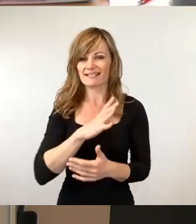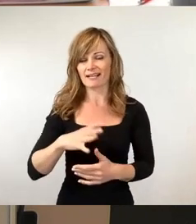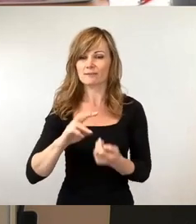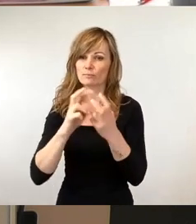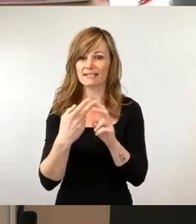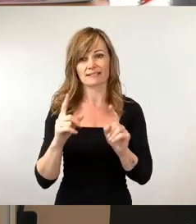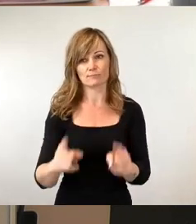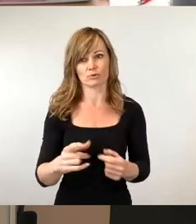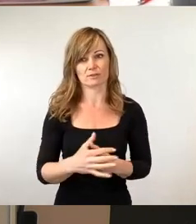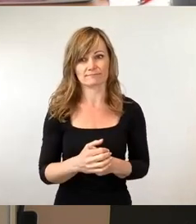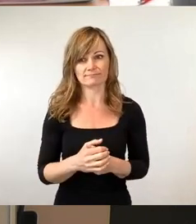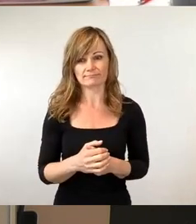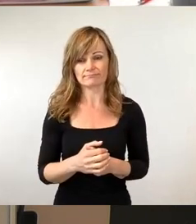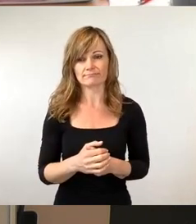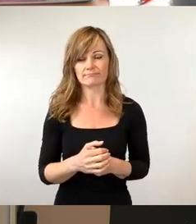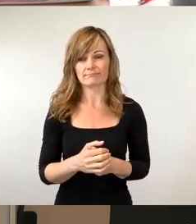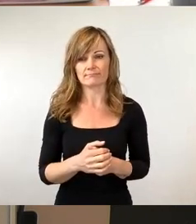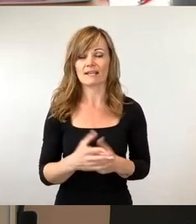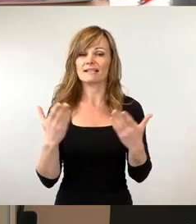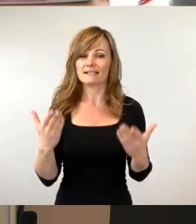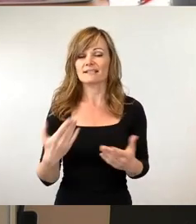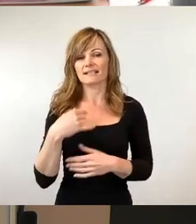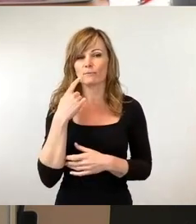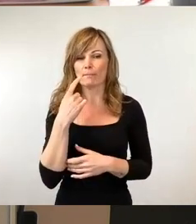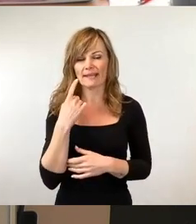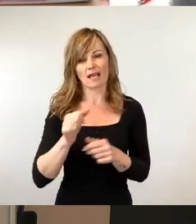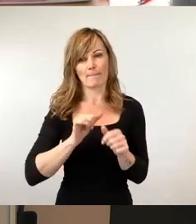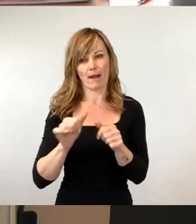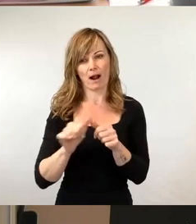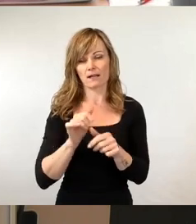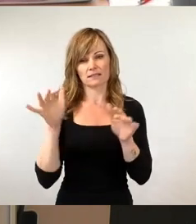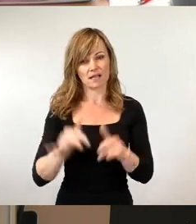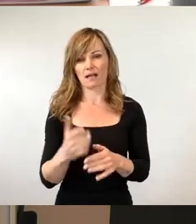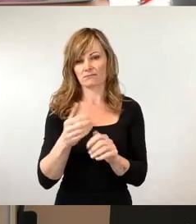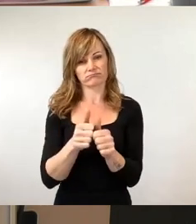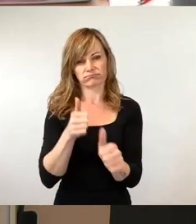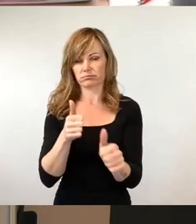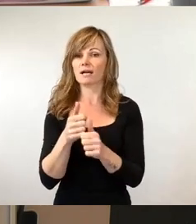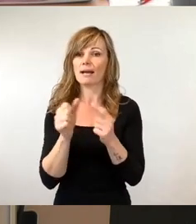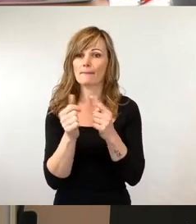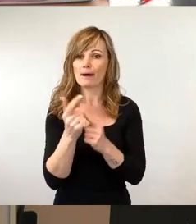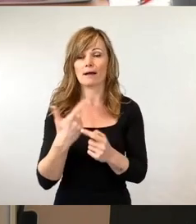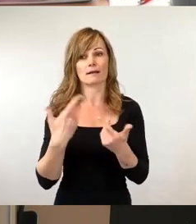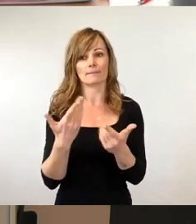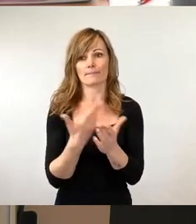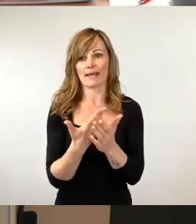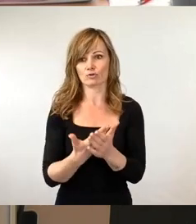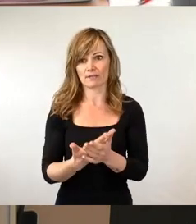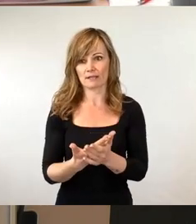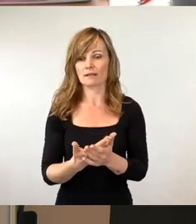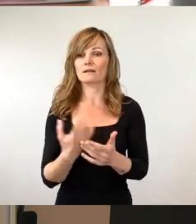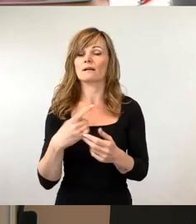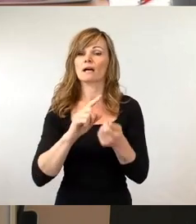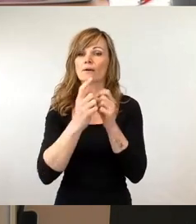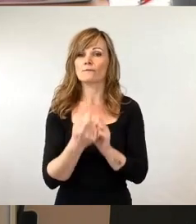passiert im Moment sehr, sehr mangelhaft. Auch da ein paar wenige Beispiele. Mit der Reform des Berufsbildungsgesetzes